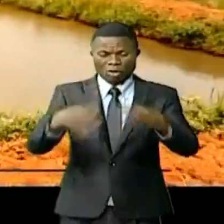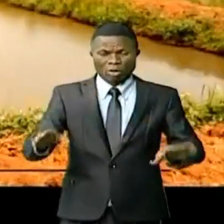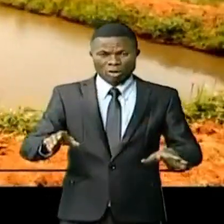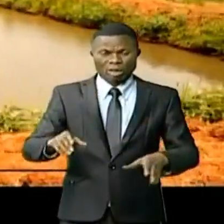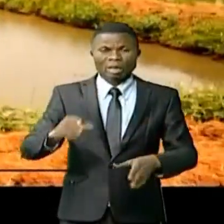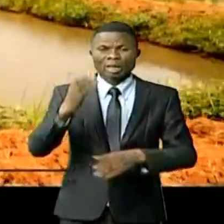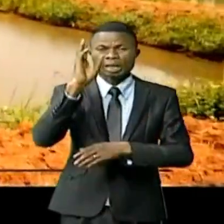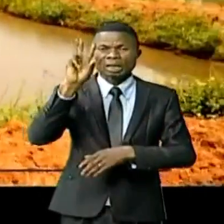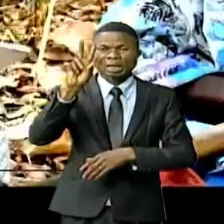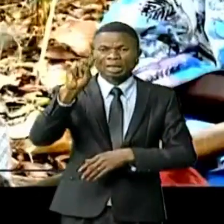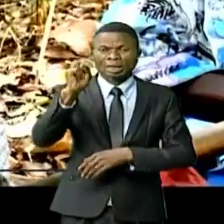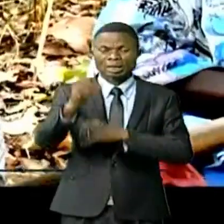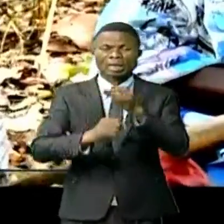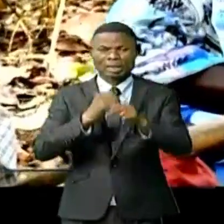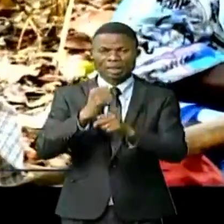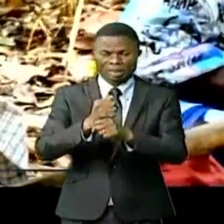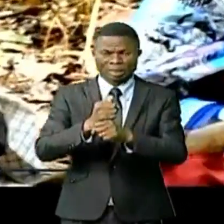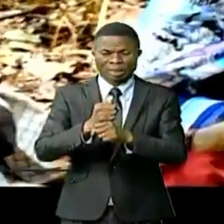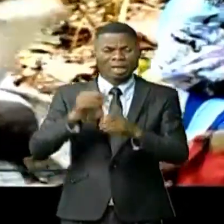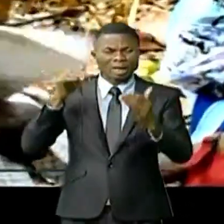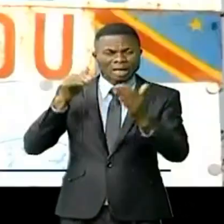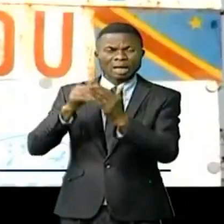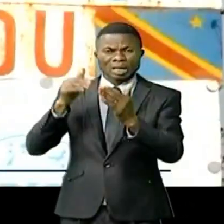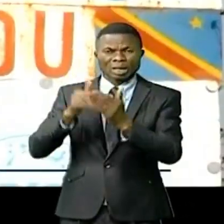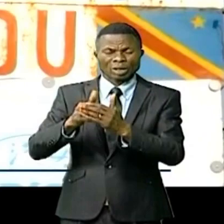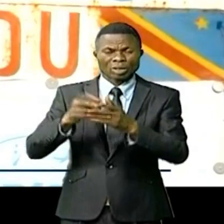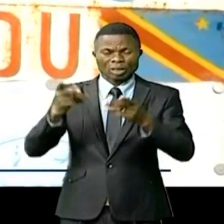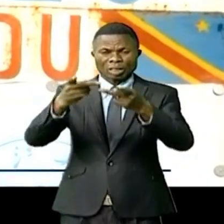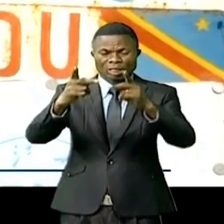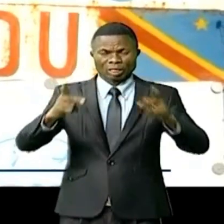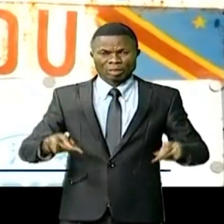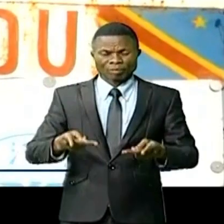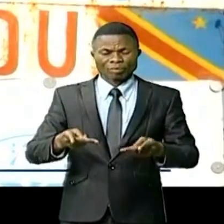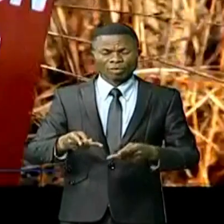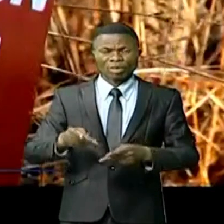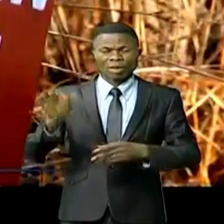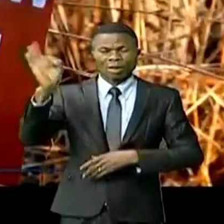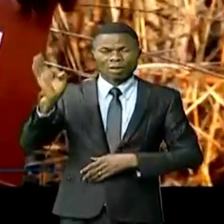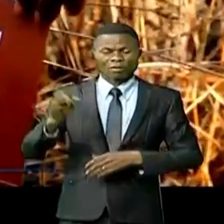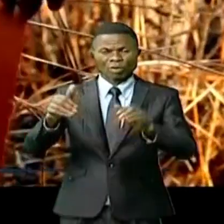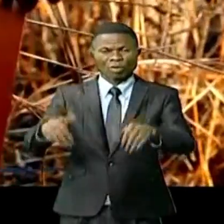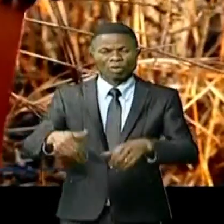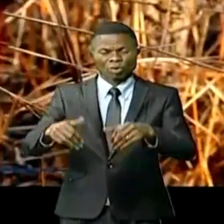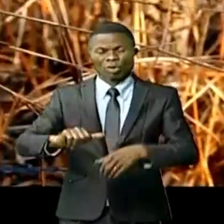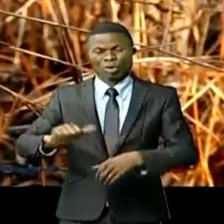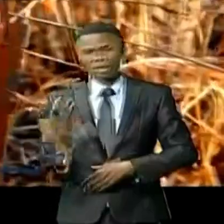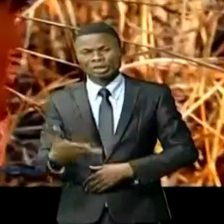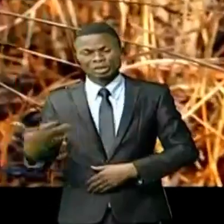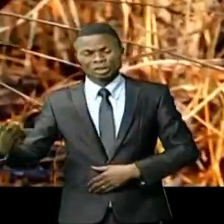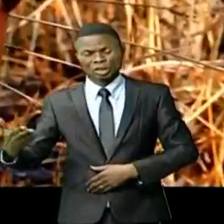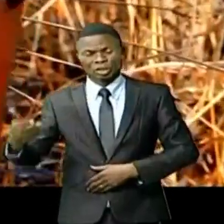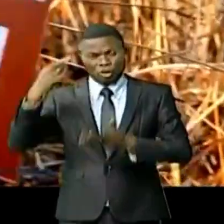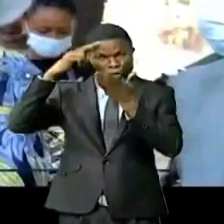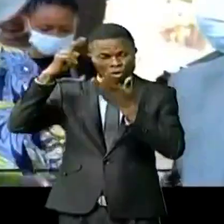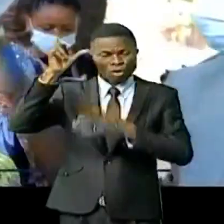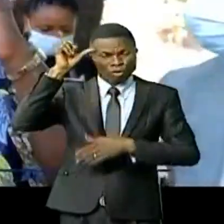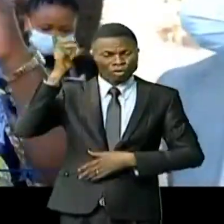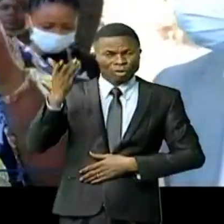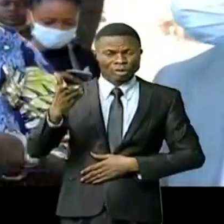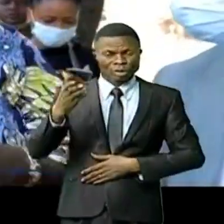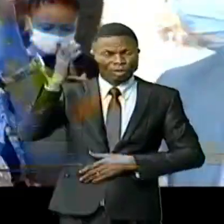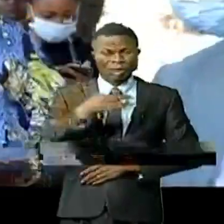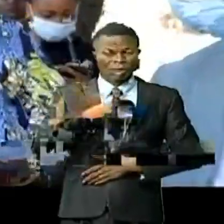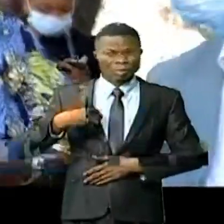30 ans, place à la réconquête de la concession de la ferme Naviundou et d'autres biens de l'université de Lubumbashi. Madame